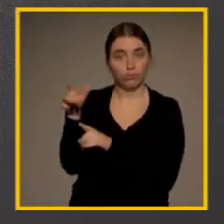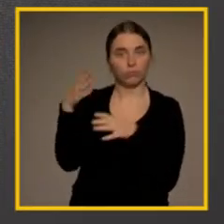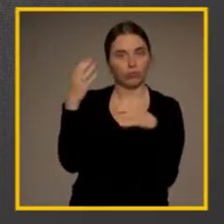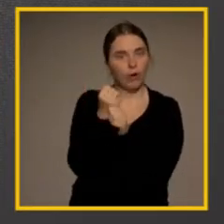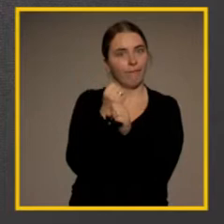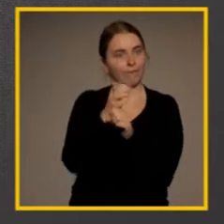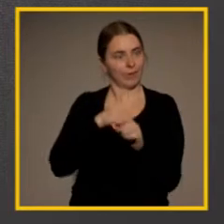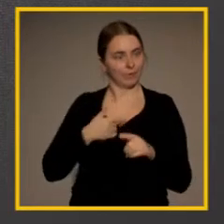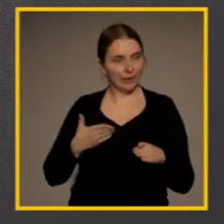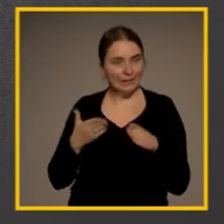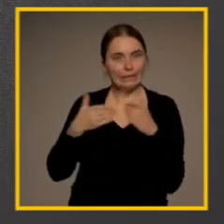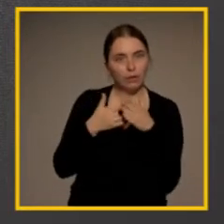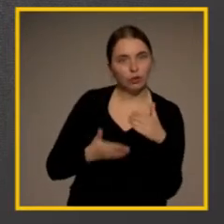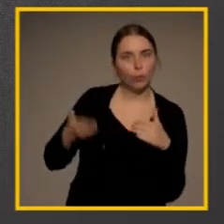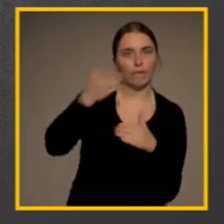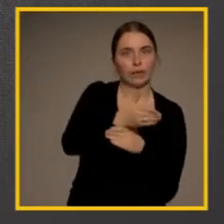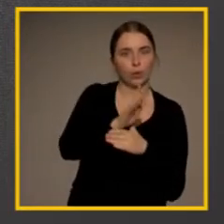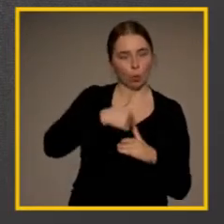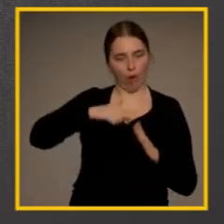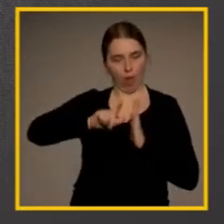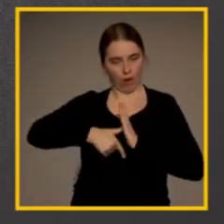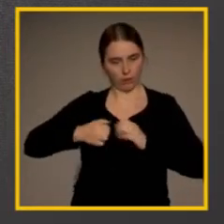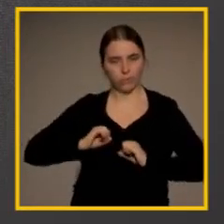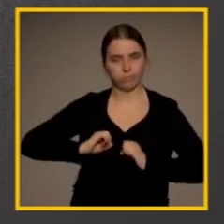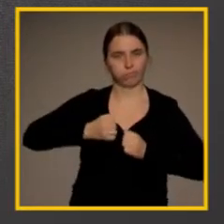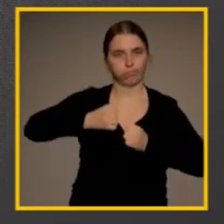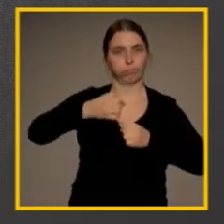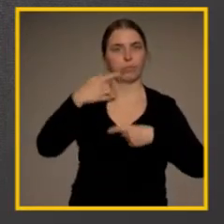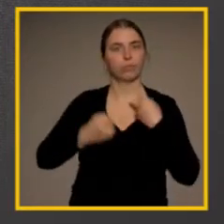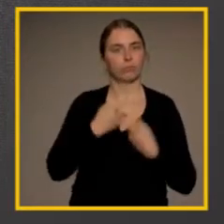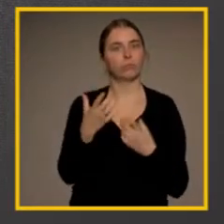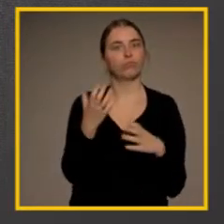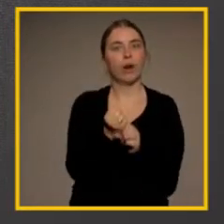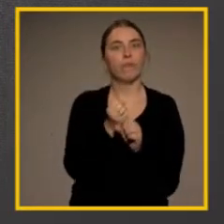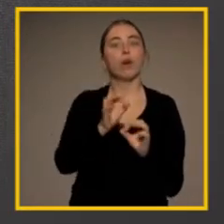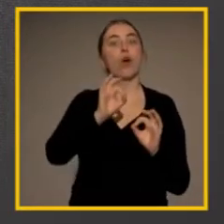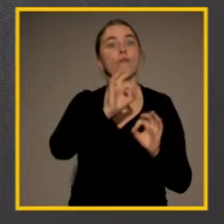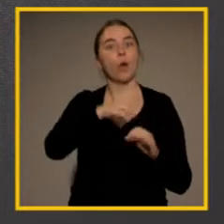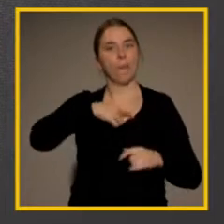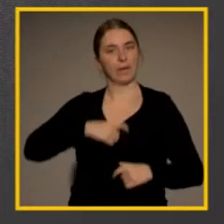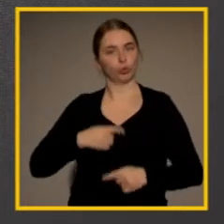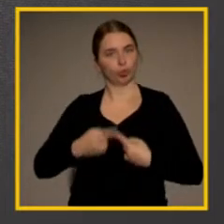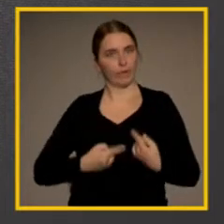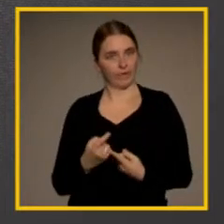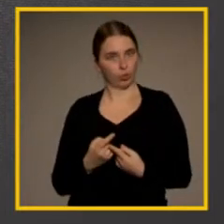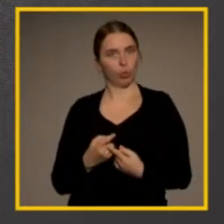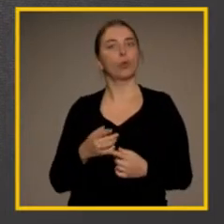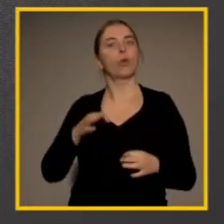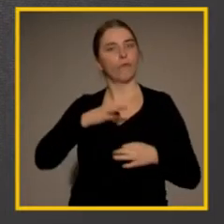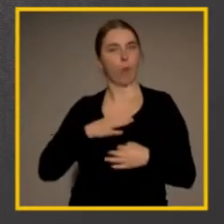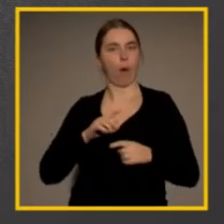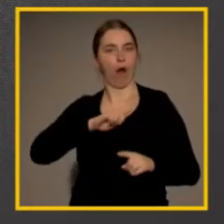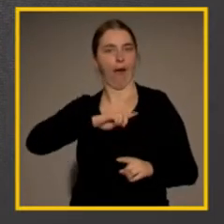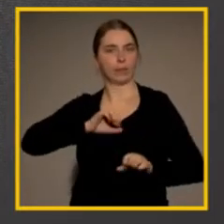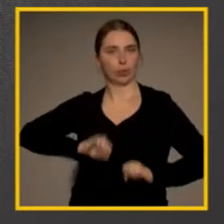Leistung aus sich selbst heraus abzurufen, um sie für die persönliche Entwicklung und für die eigenen Potenziale zu nutzen.